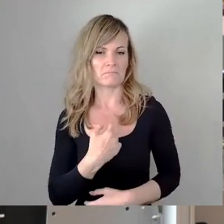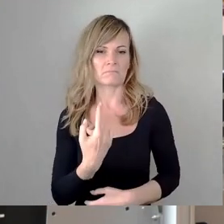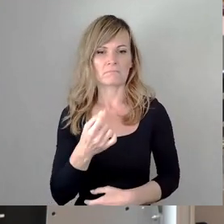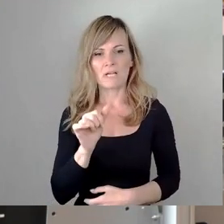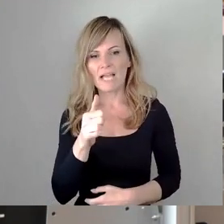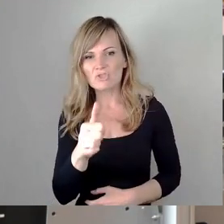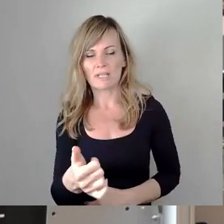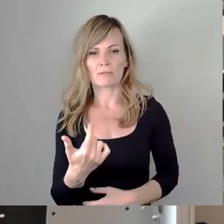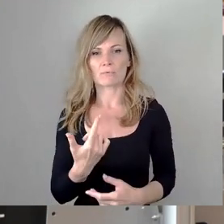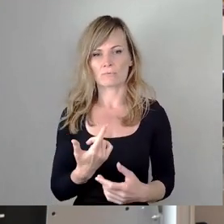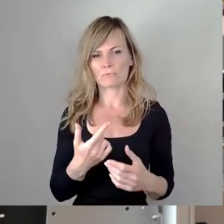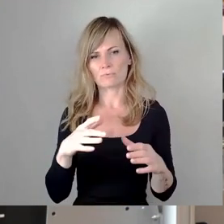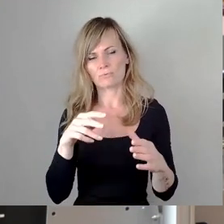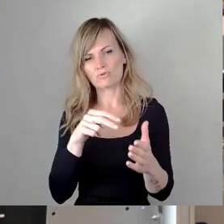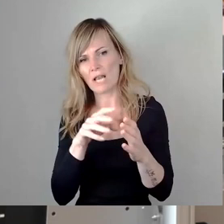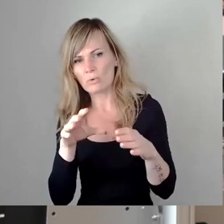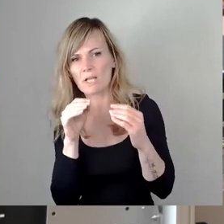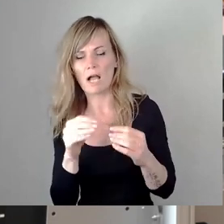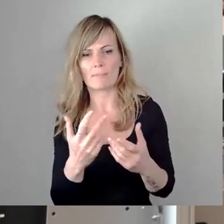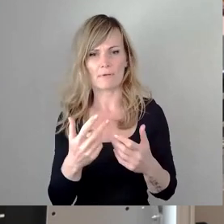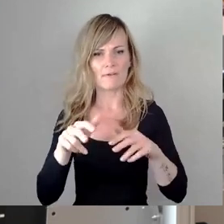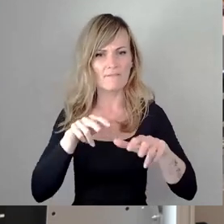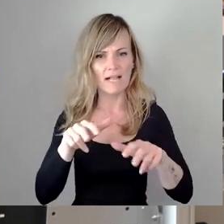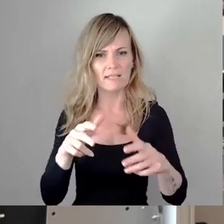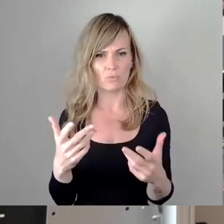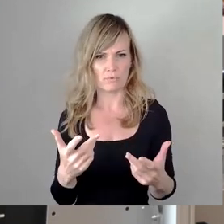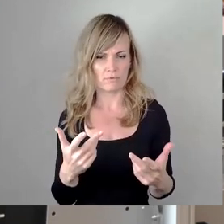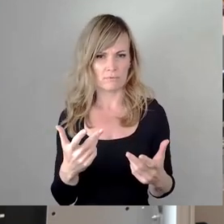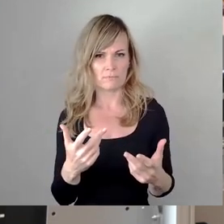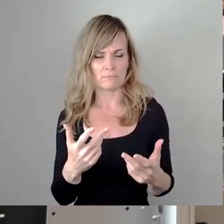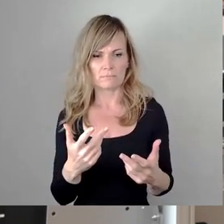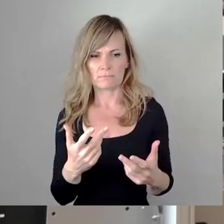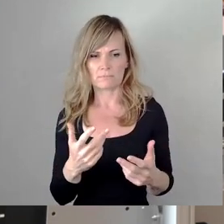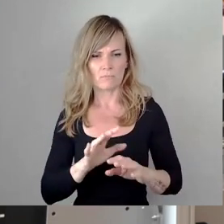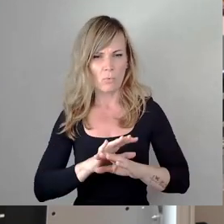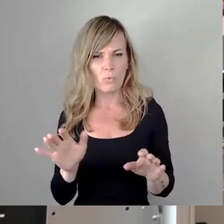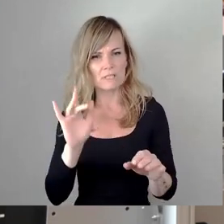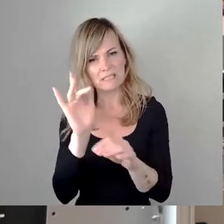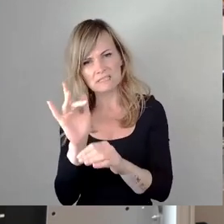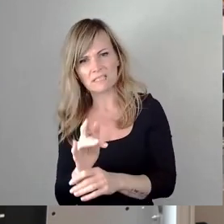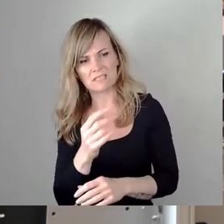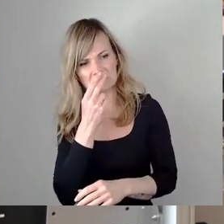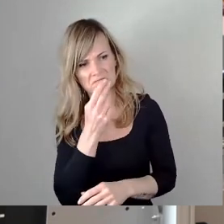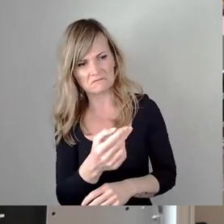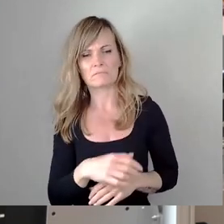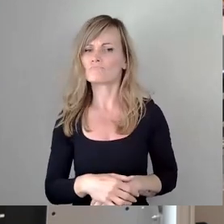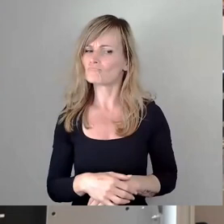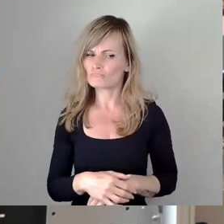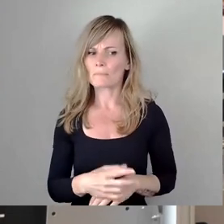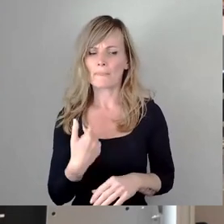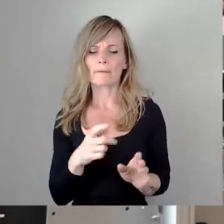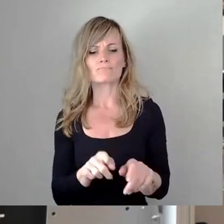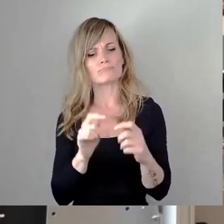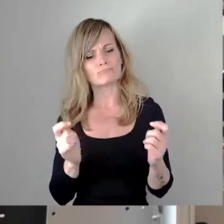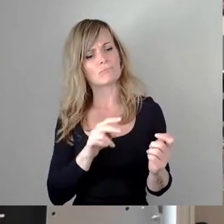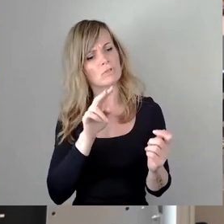Stellungnahmen der Verwaltung sozusagen unkritisch folgen würde. Ich lese das sehr aufmerksam, sehr kritisch